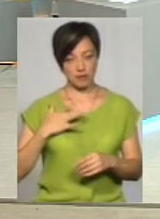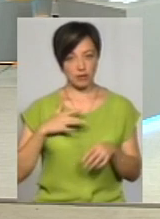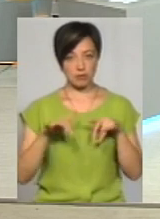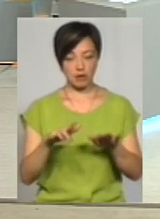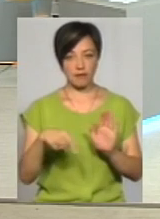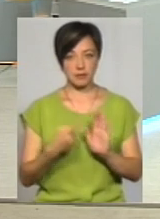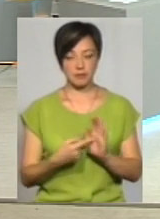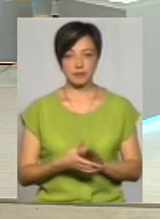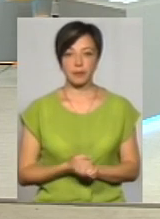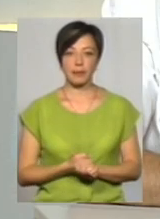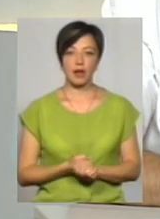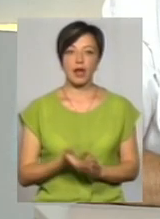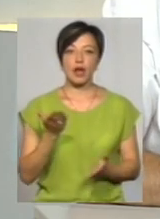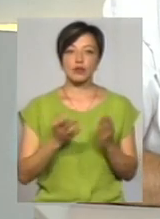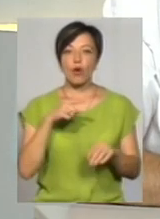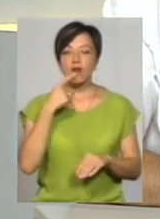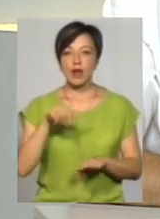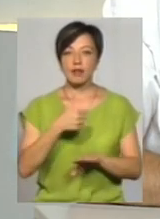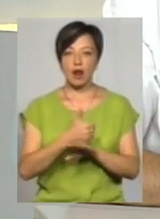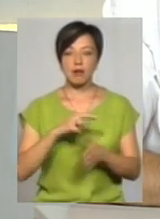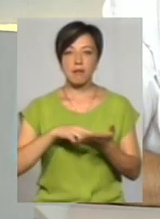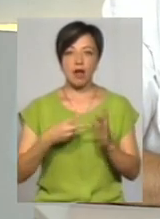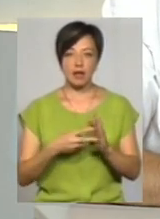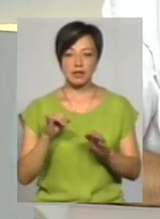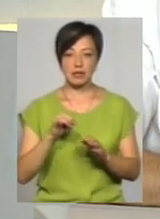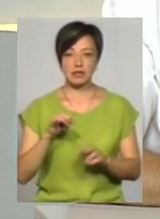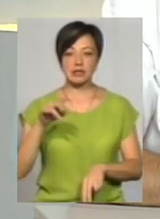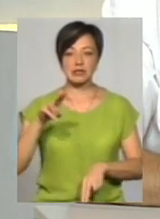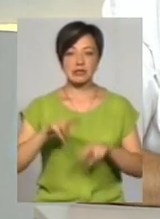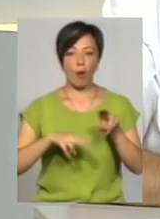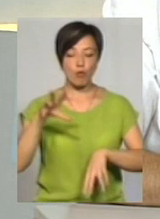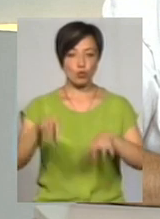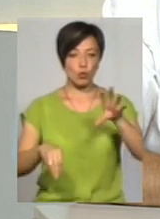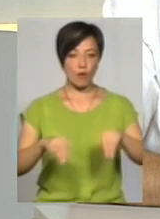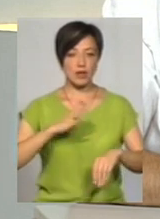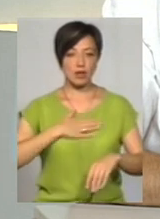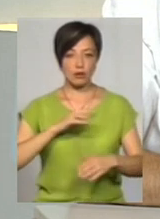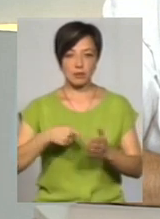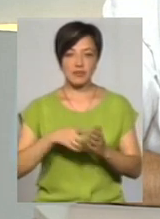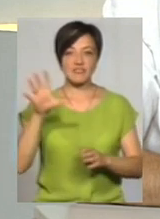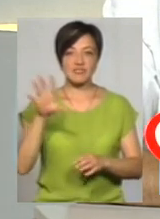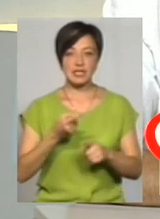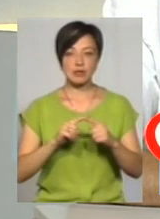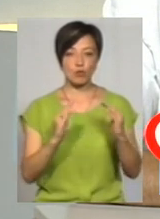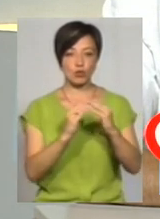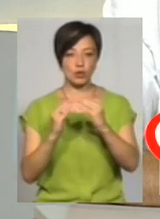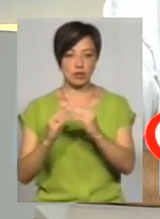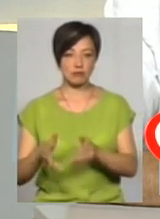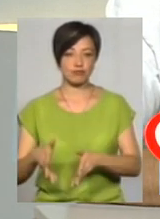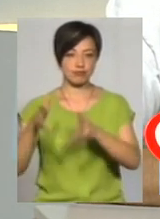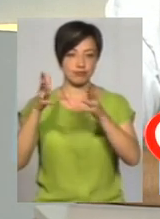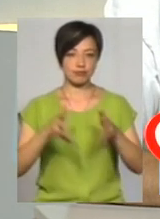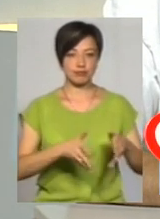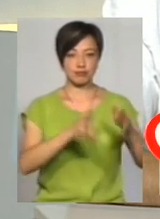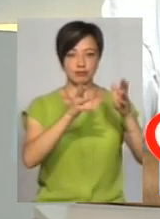Якщо говорити, взагалі, про генеральний план забудови нашого міста, всі ці будинки, які почали будуватися,